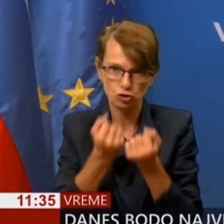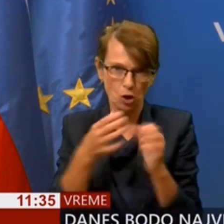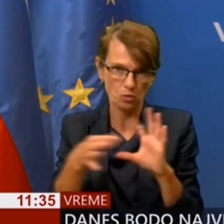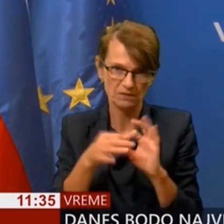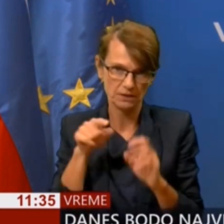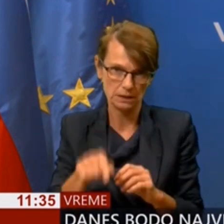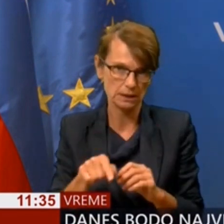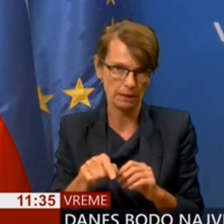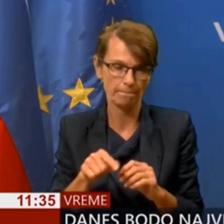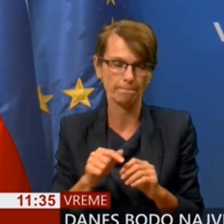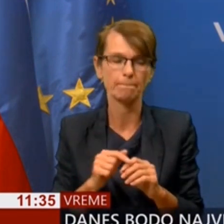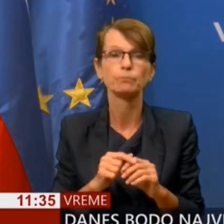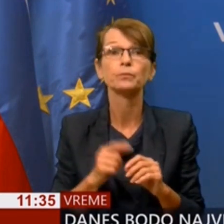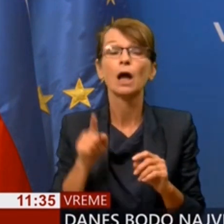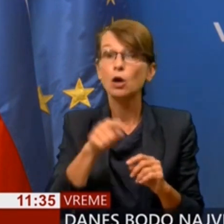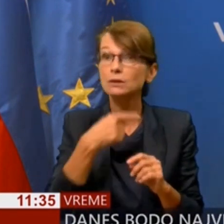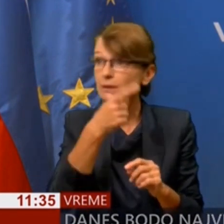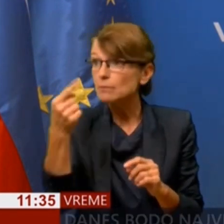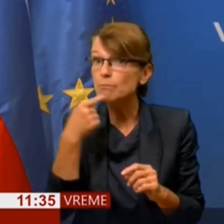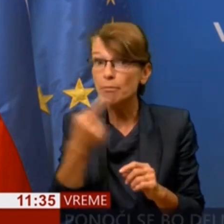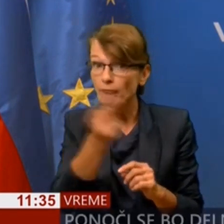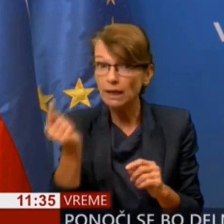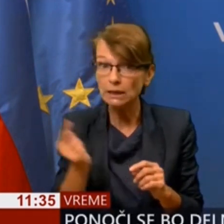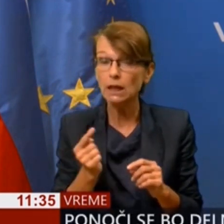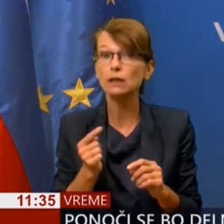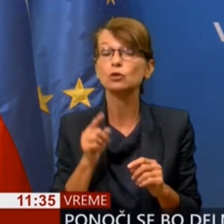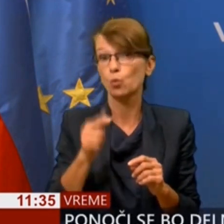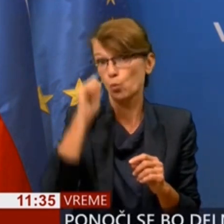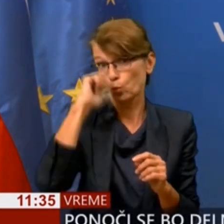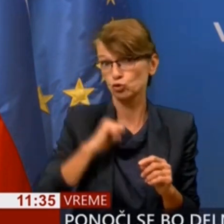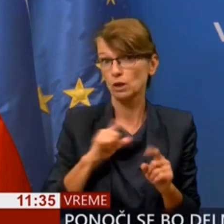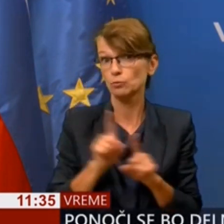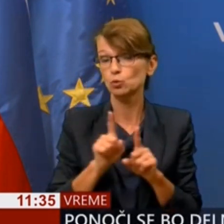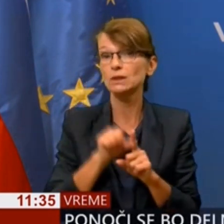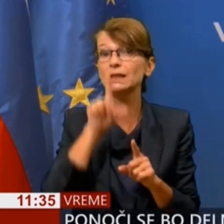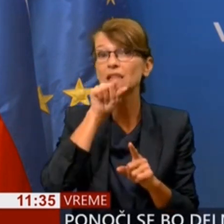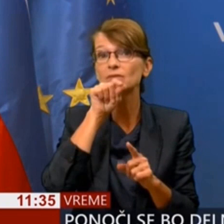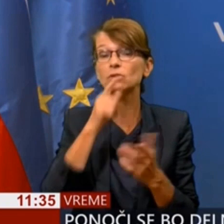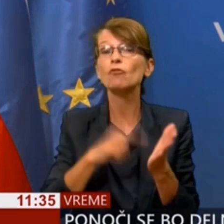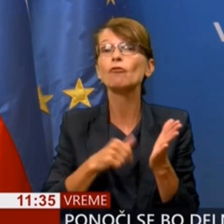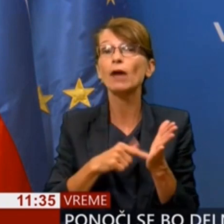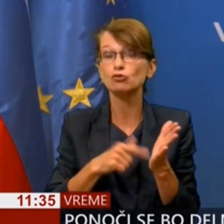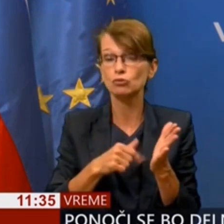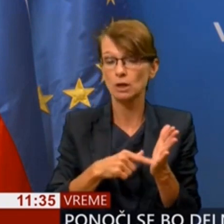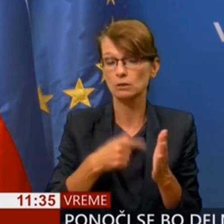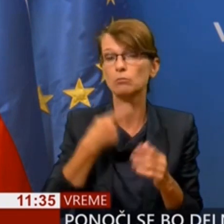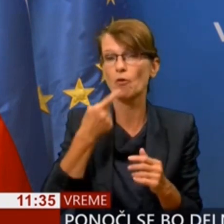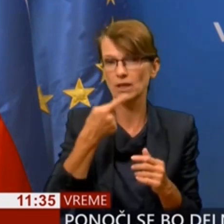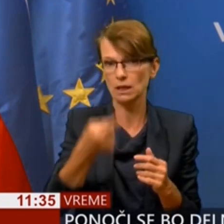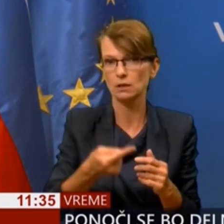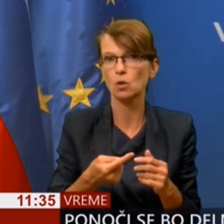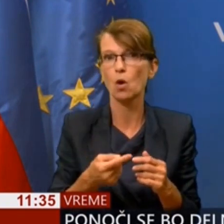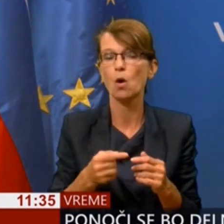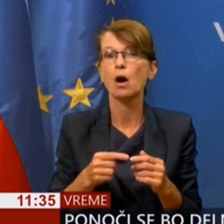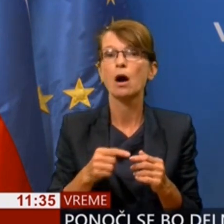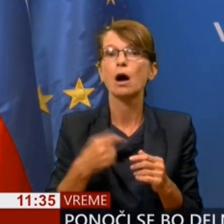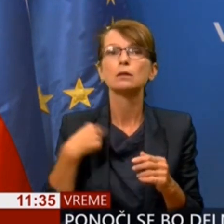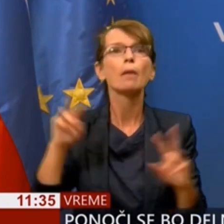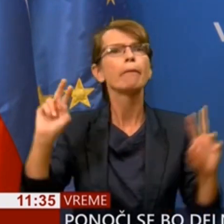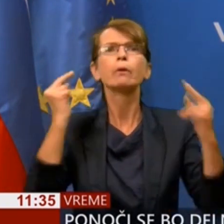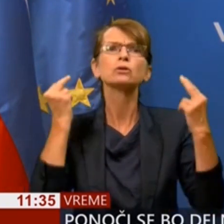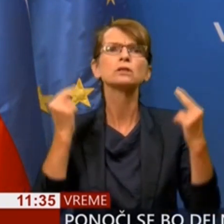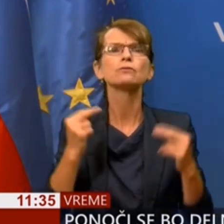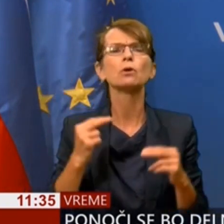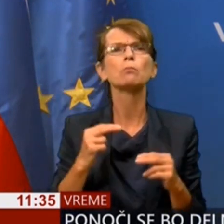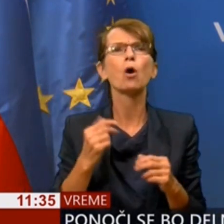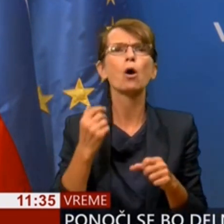Sveda pa to, kar ste povedali vi, oziroma zdaj, oziroma kar je bilo včeri tudi na Twitteru večkrat rečeno, češ, da pozivam načemu